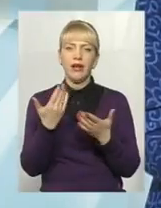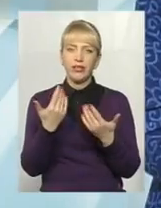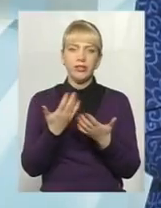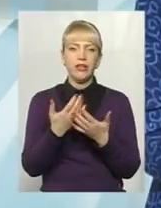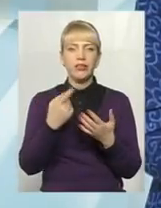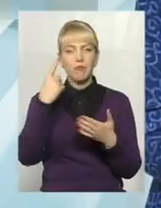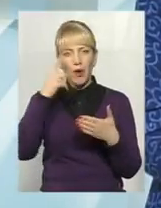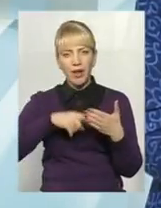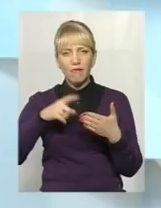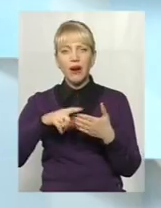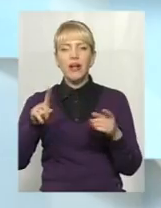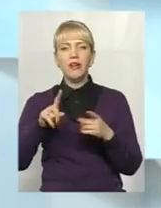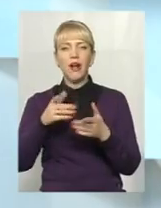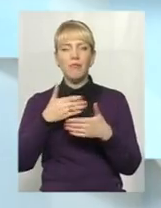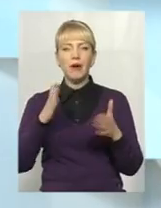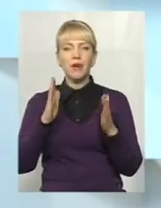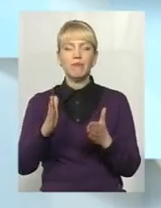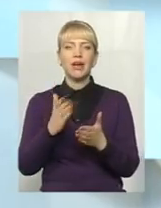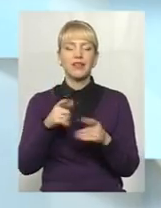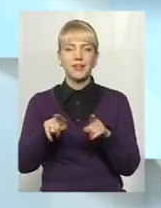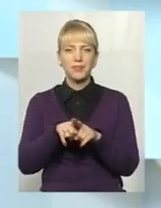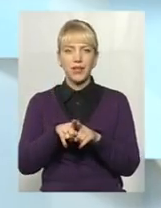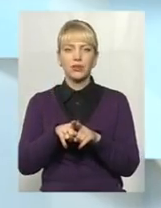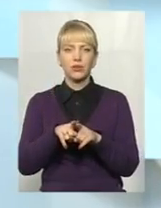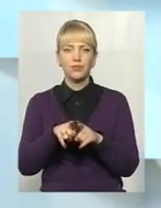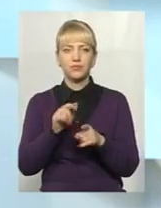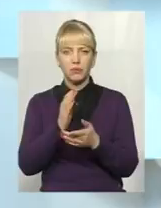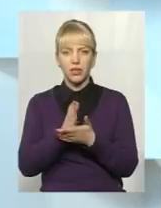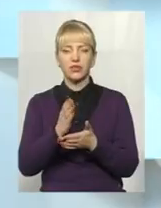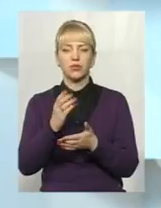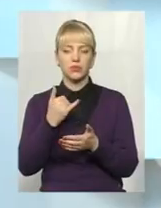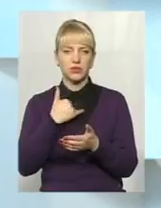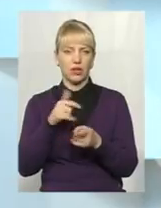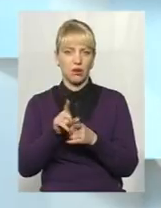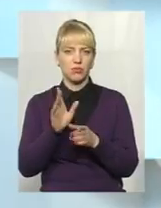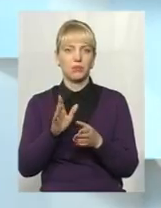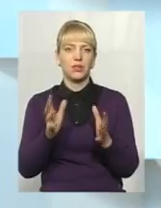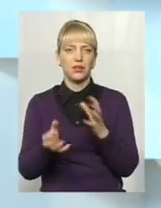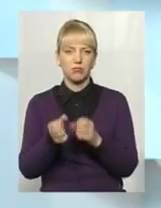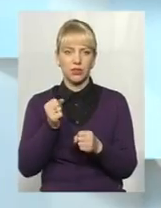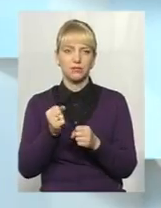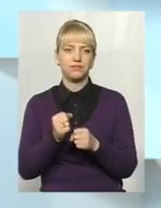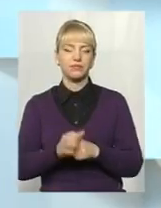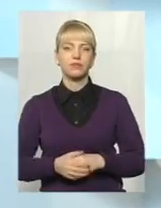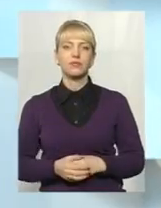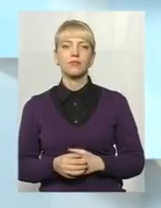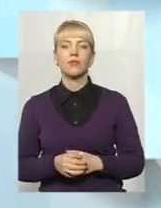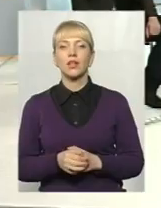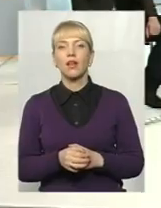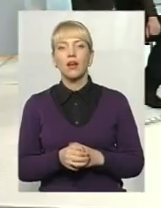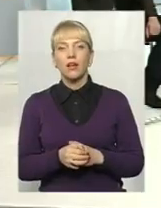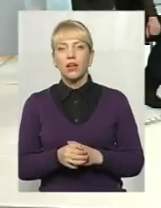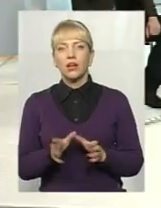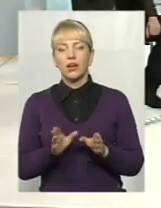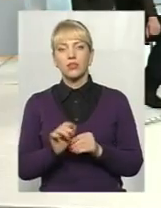що все-таки ми будемо мати таку підтримку із фонду регіонального розвитку з держави та з обласного. Разом з тим,